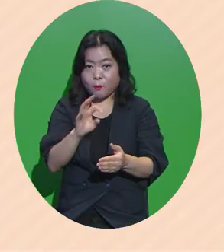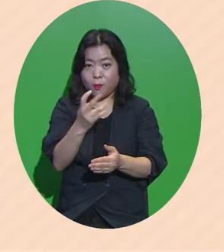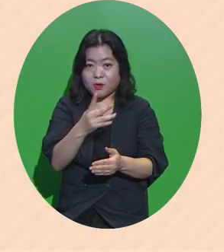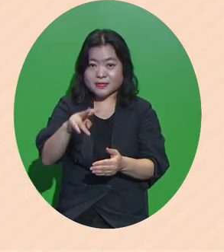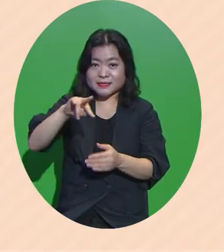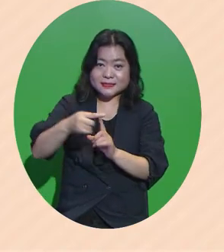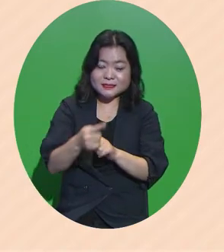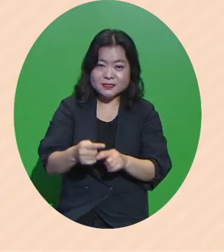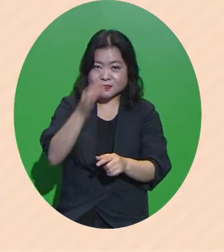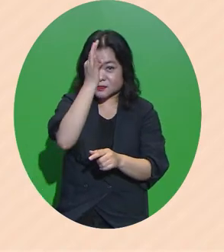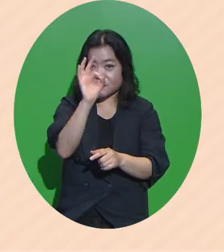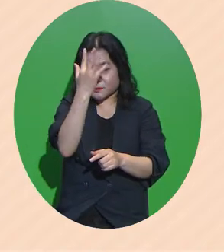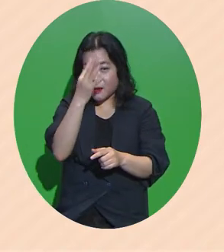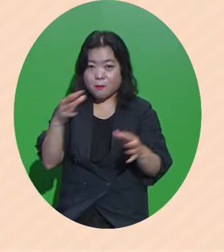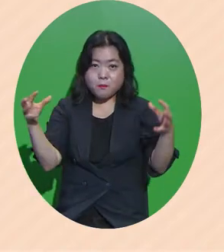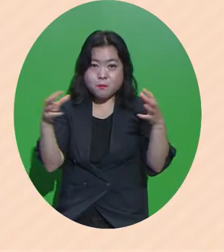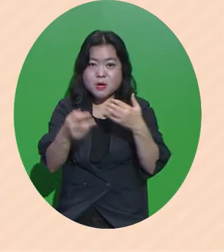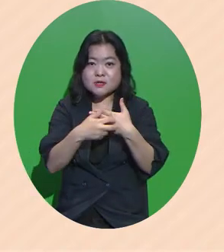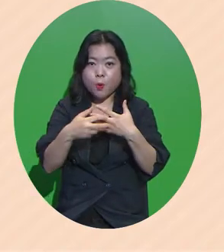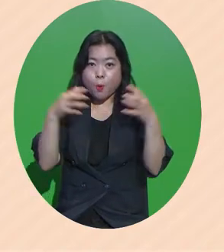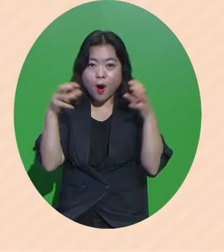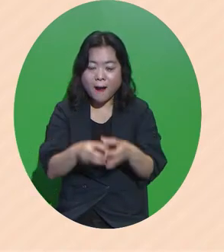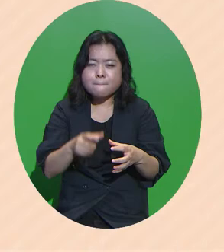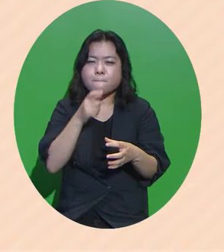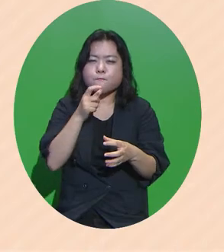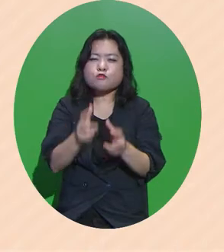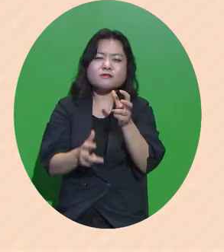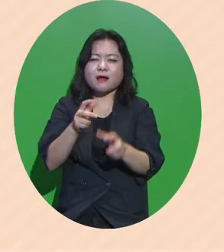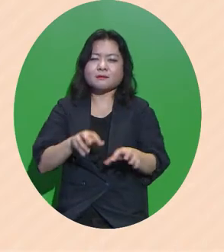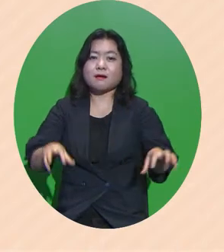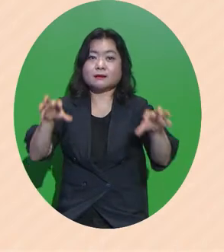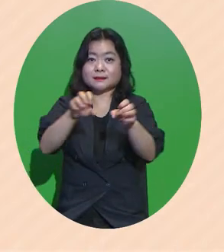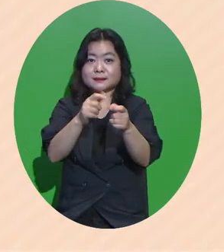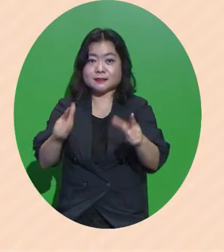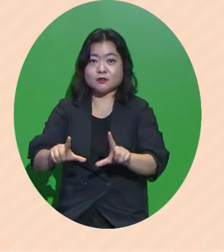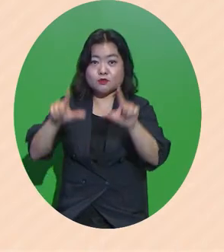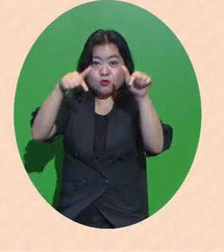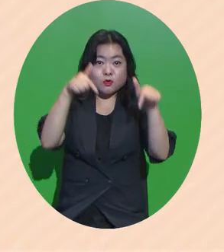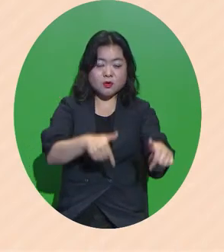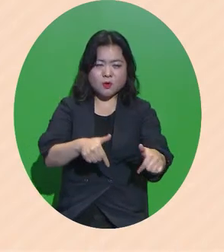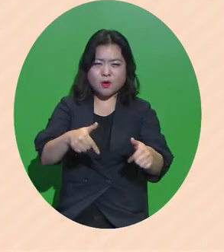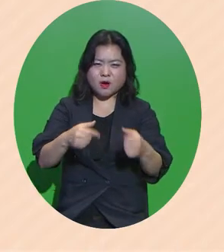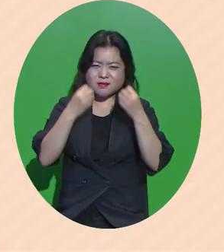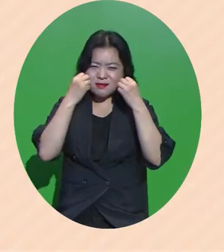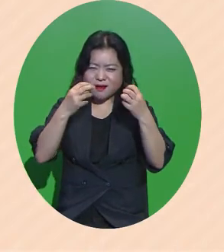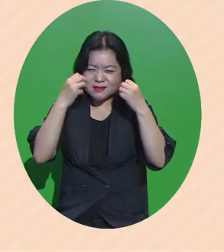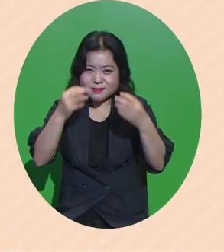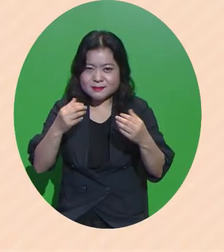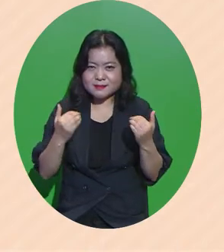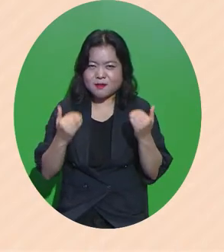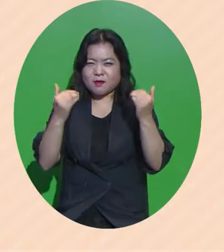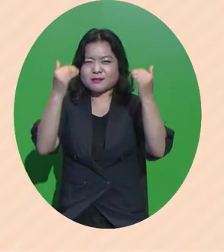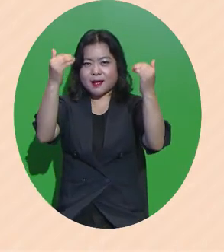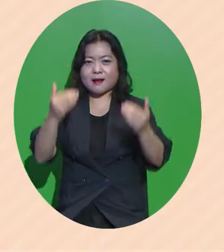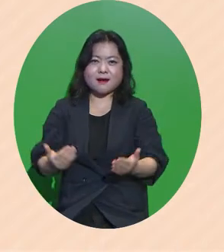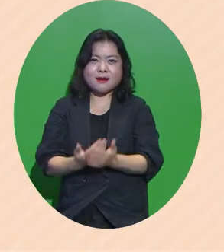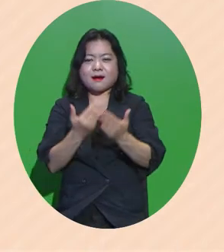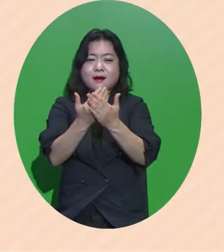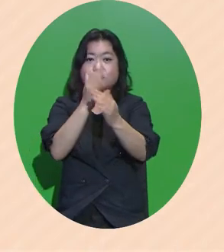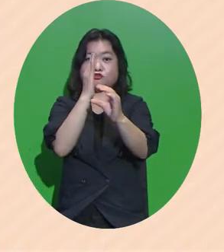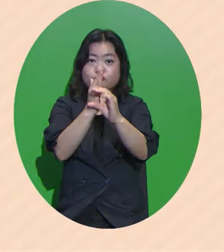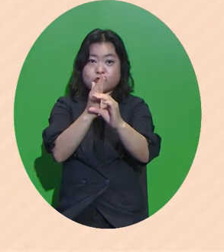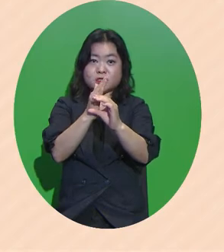의료복합단지, 물산업 클러스터 이르기까지 동과 서로 혁신 성장 거점을 구축하여 양날개를